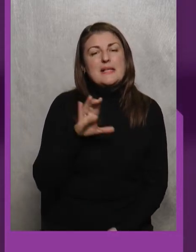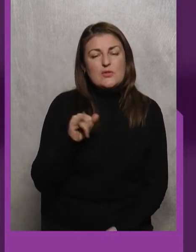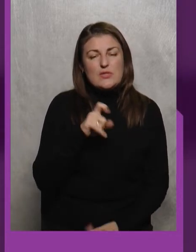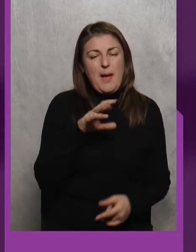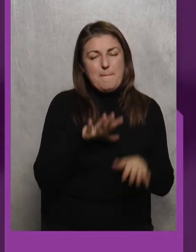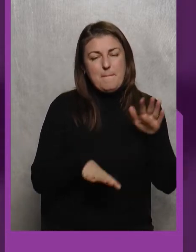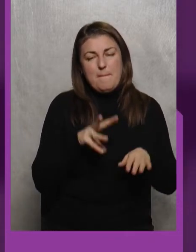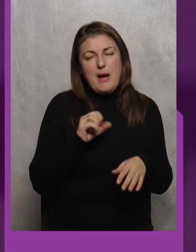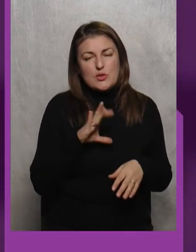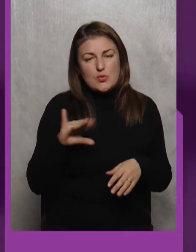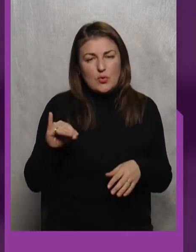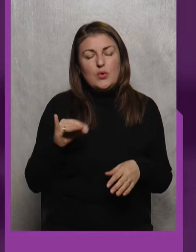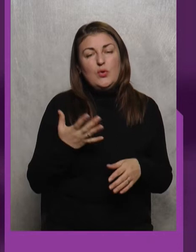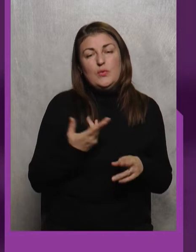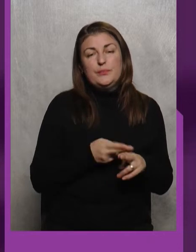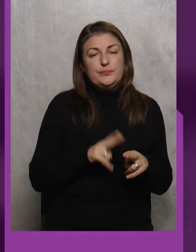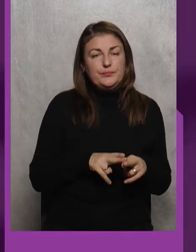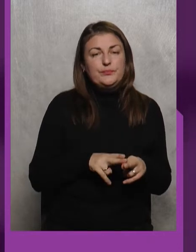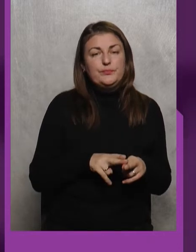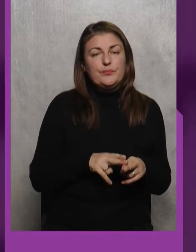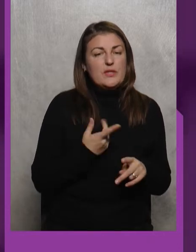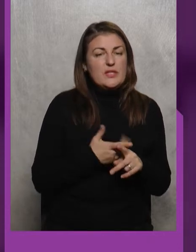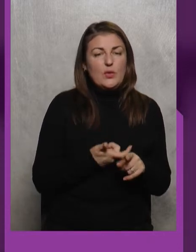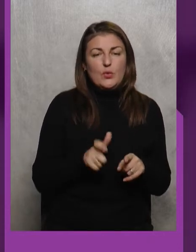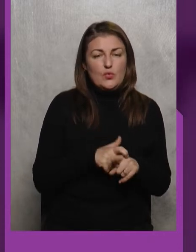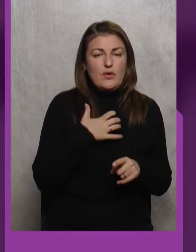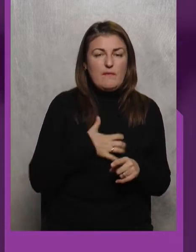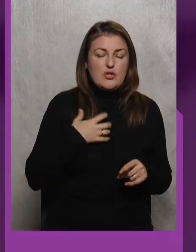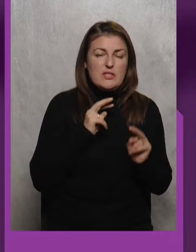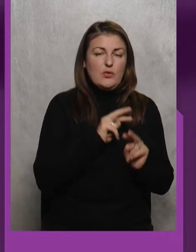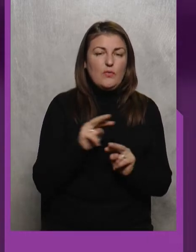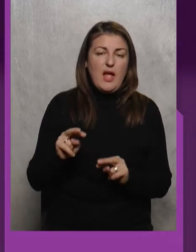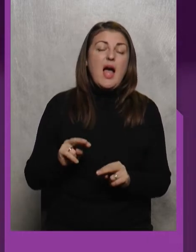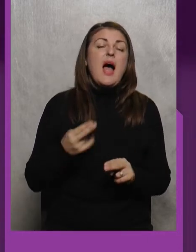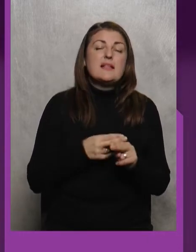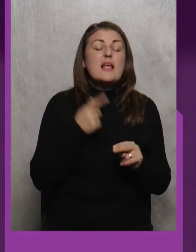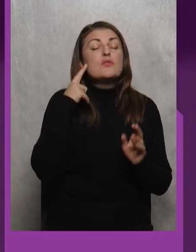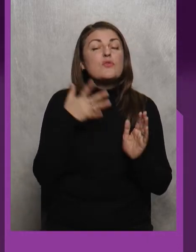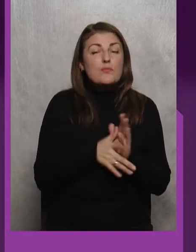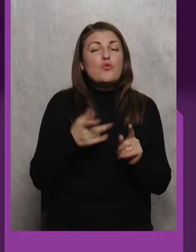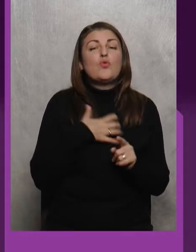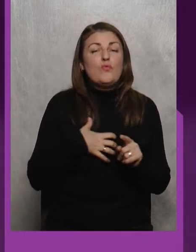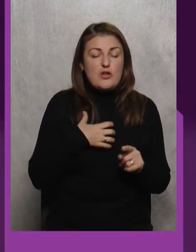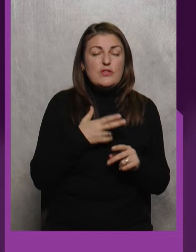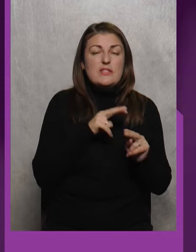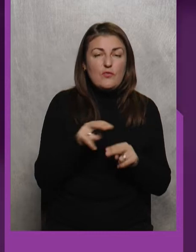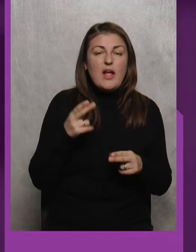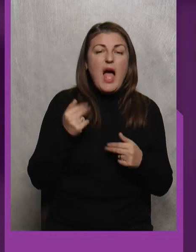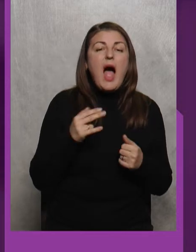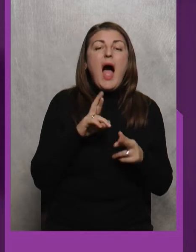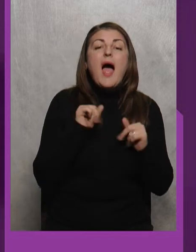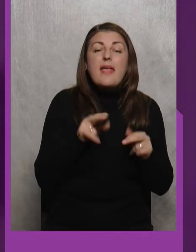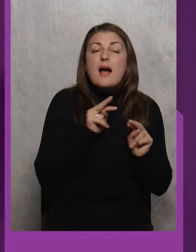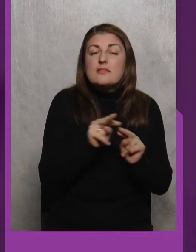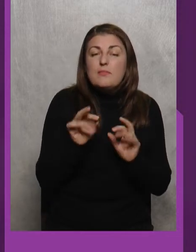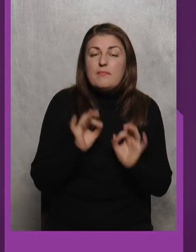масою Це дуже важливо слідкувати Ні, це зрозуміло, що дуже важливо слідкувати, але